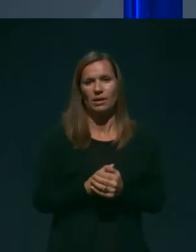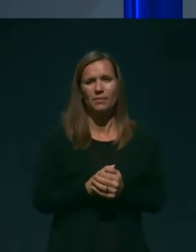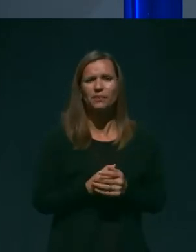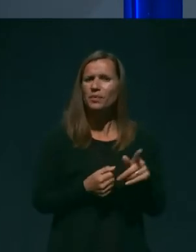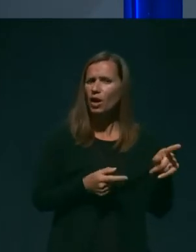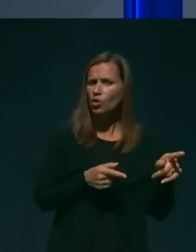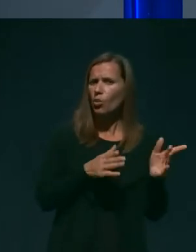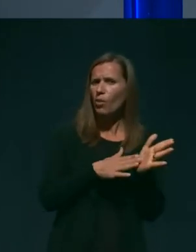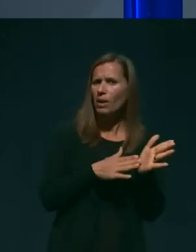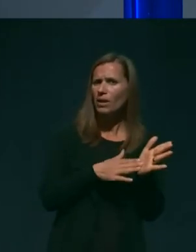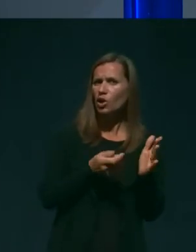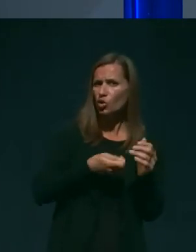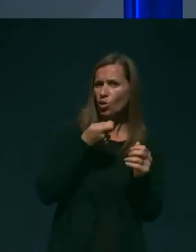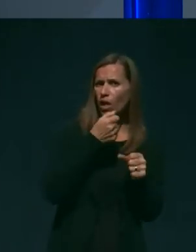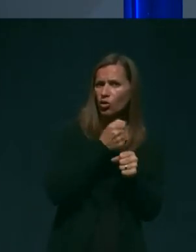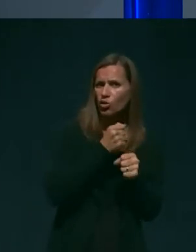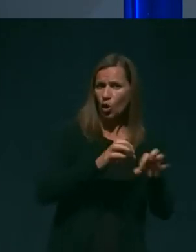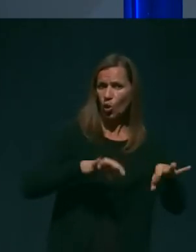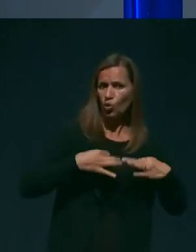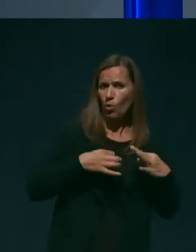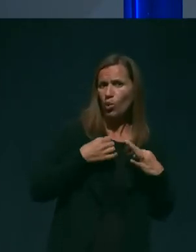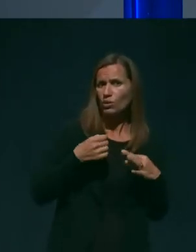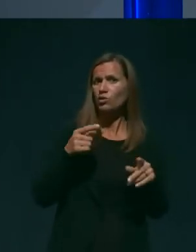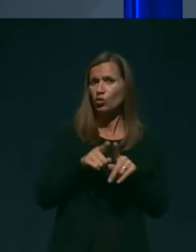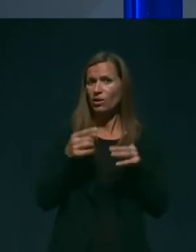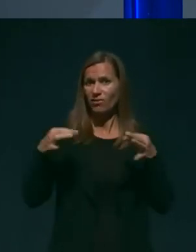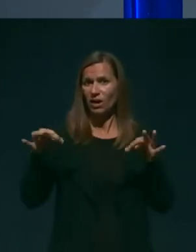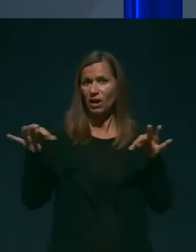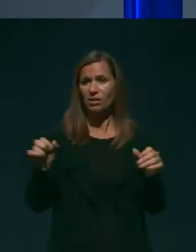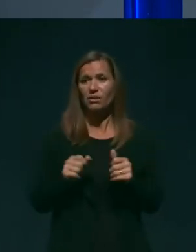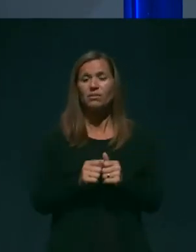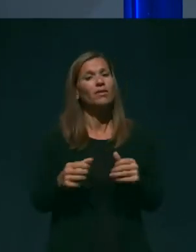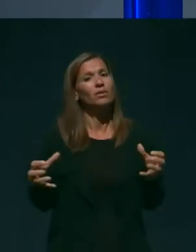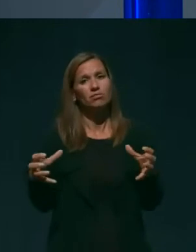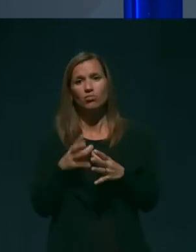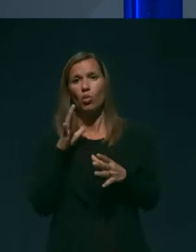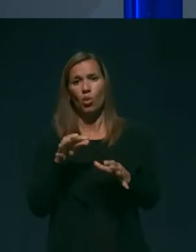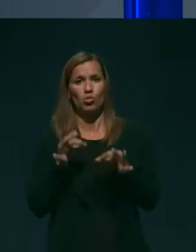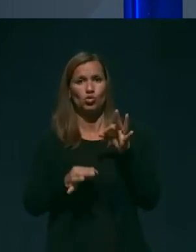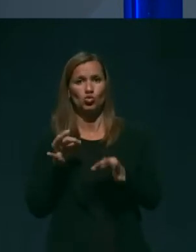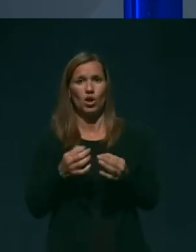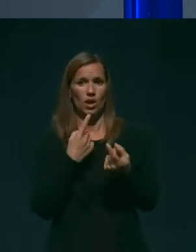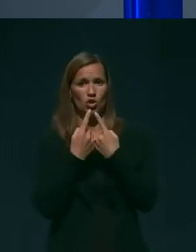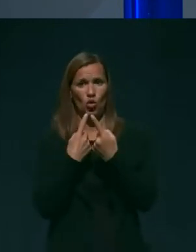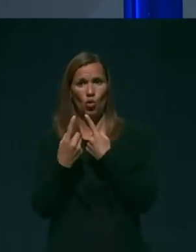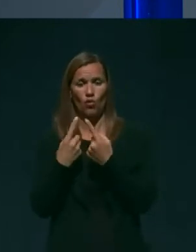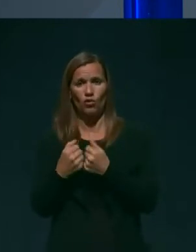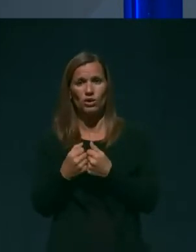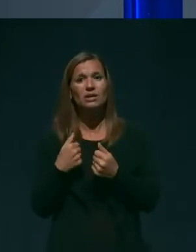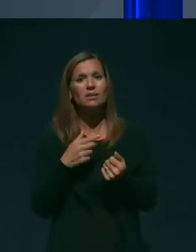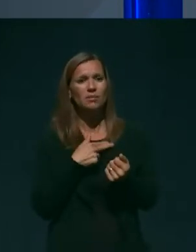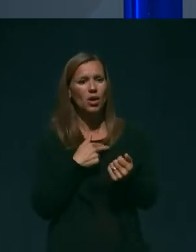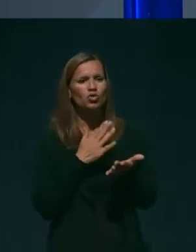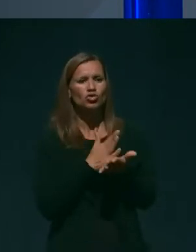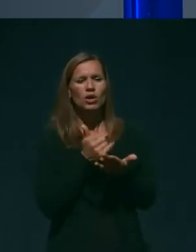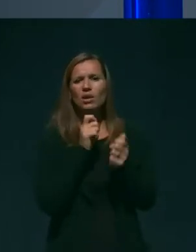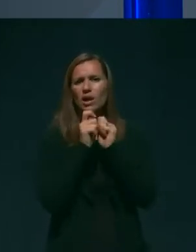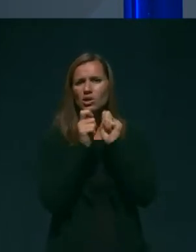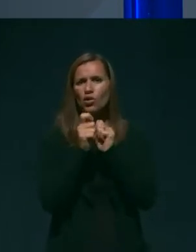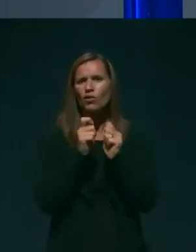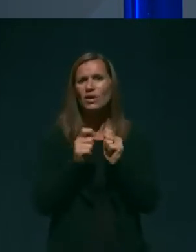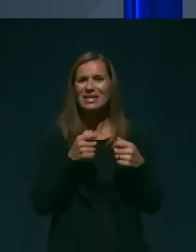do poldan med vikendi? Vejte, poskušali bomo vse dogovoriti, jaz sem imel že tudi en razgovor za sindikati,